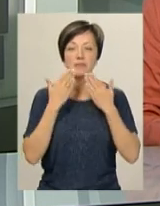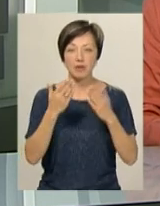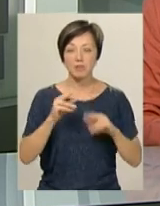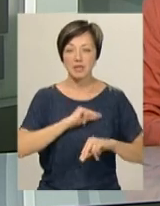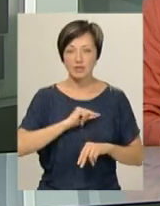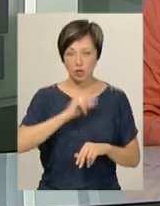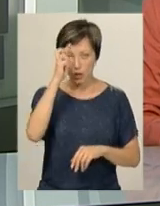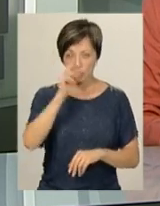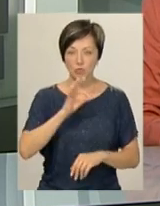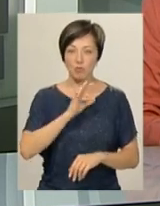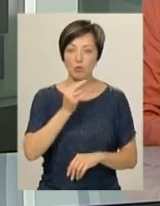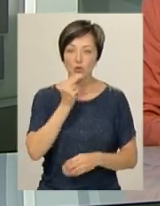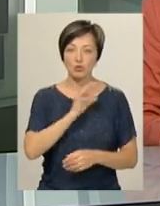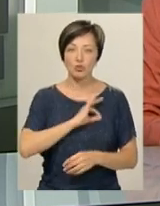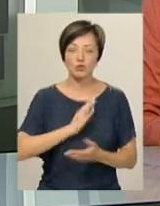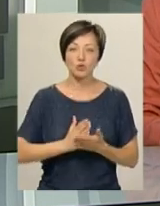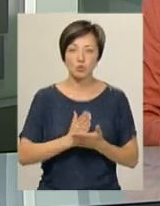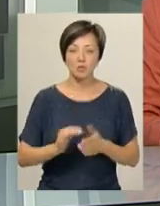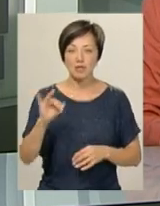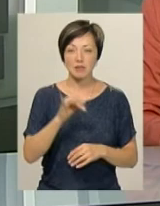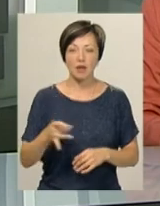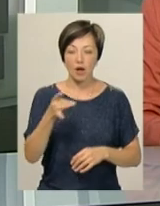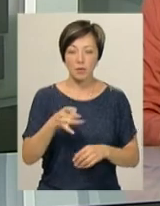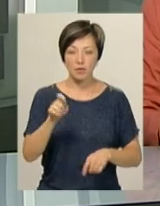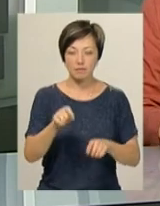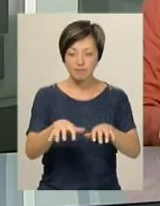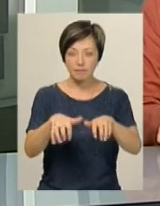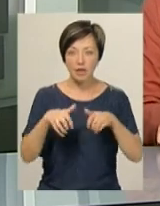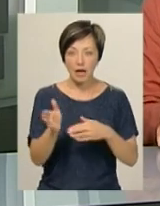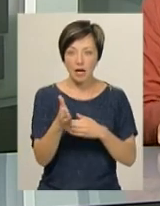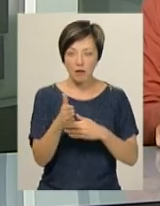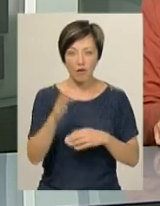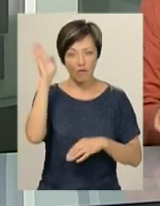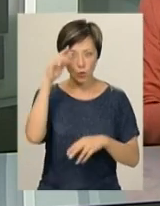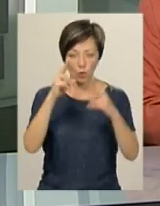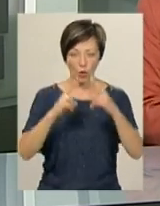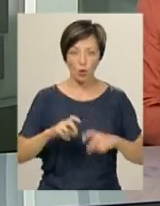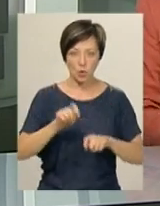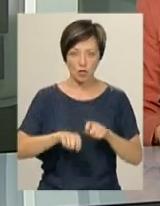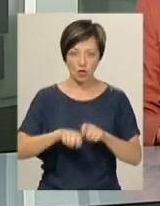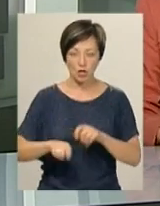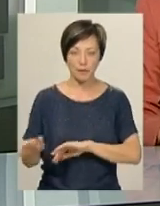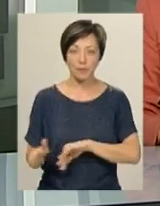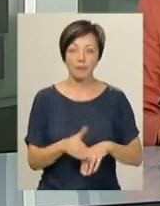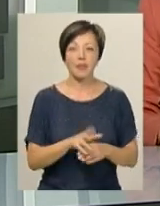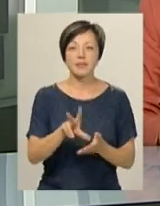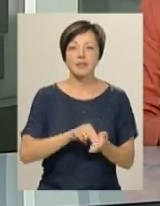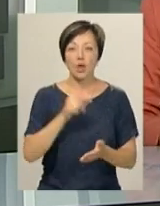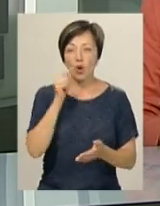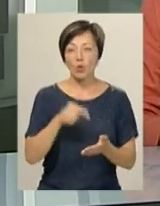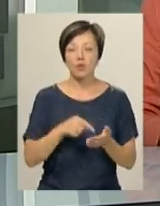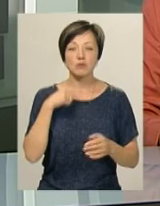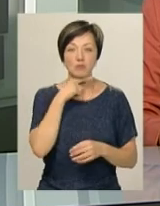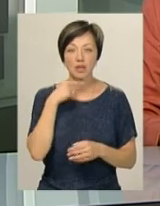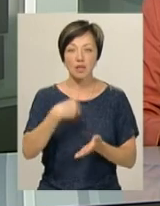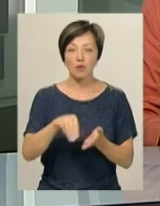Держпродспоживслужби в Ізяславському районі відібрали рибу і воду на дослідження. У зразках курячого м